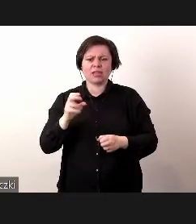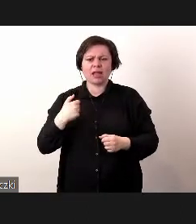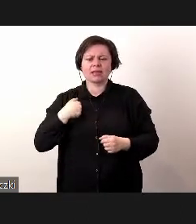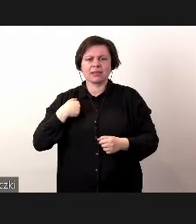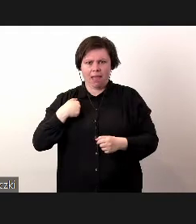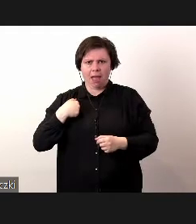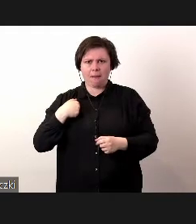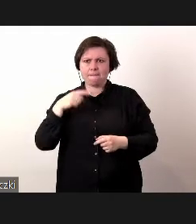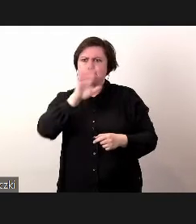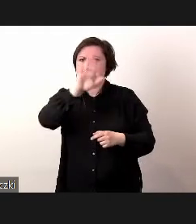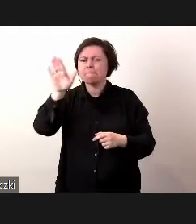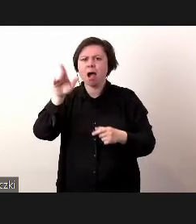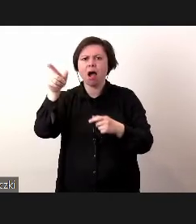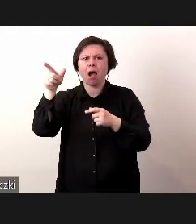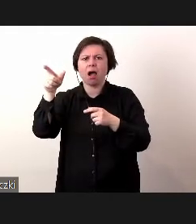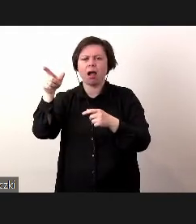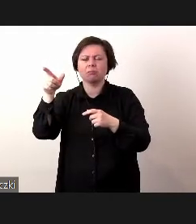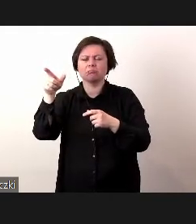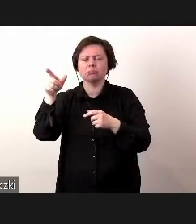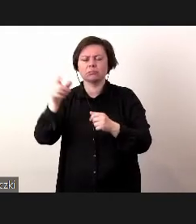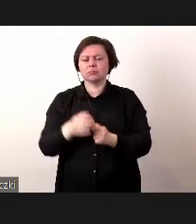naprawdę ja. Mają dużo większe,